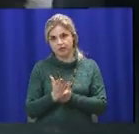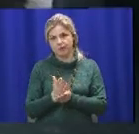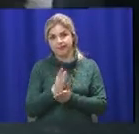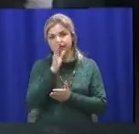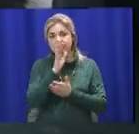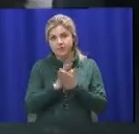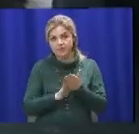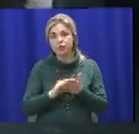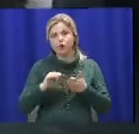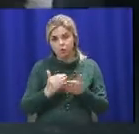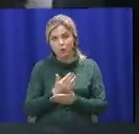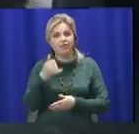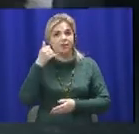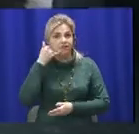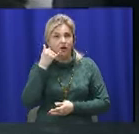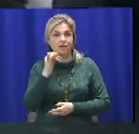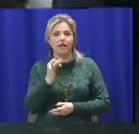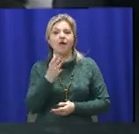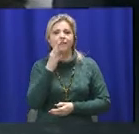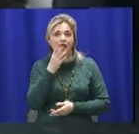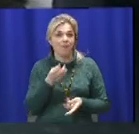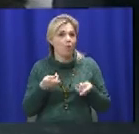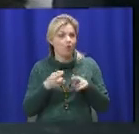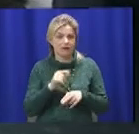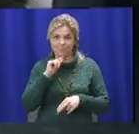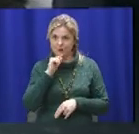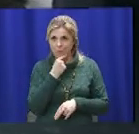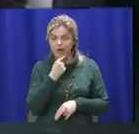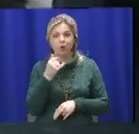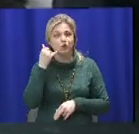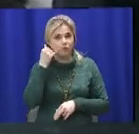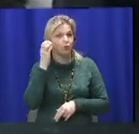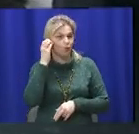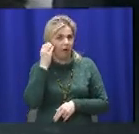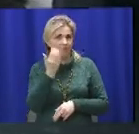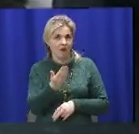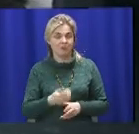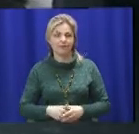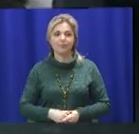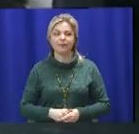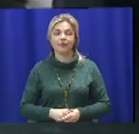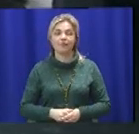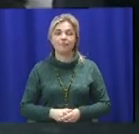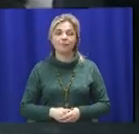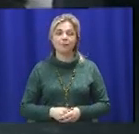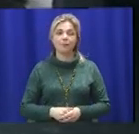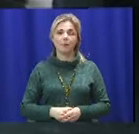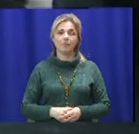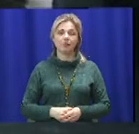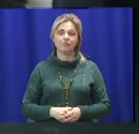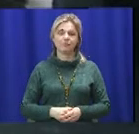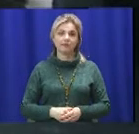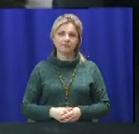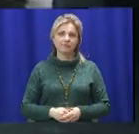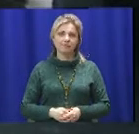знову у нас дзвенок и часу залишилось обмаль. Мы вас слушаем. Алло, алло. Так, слушаем вас.